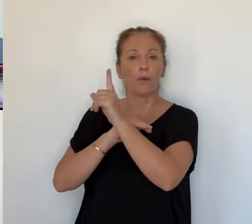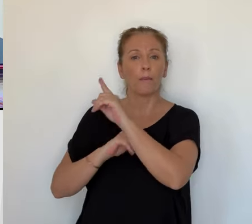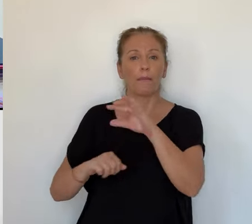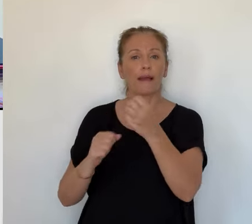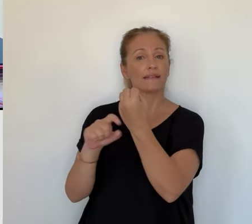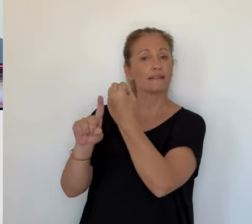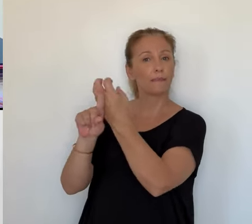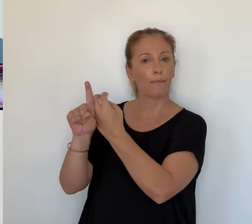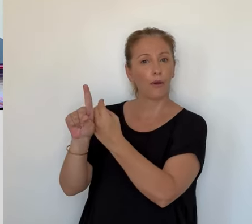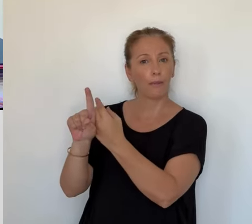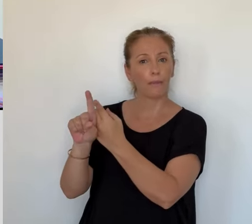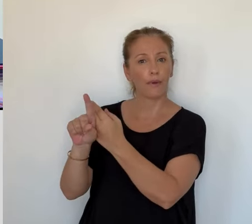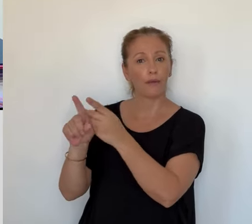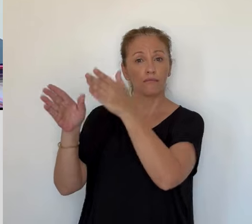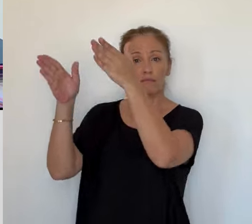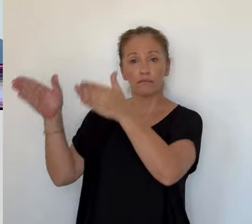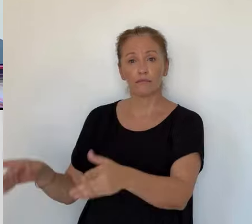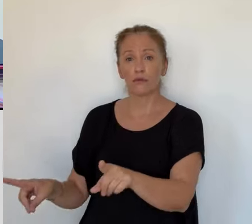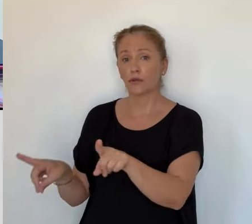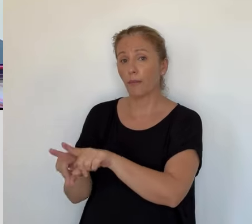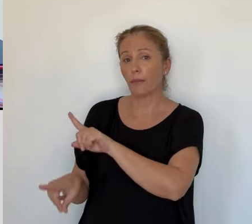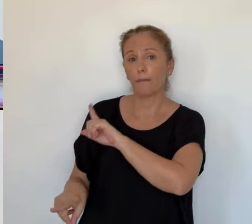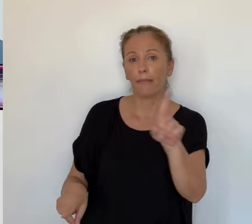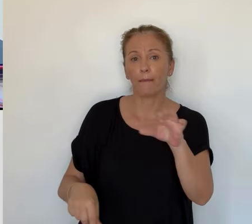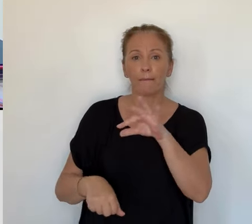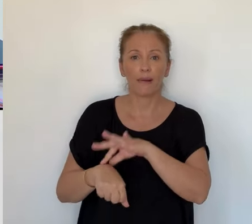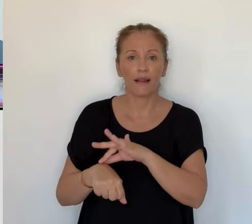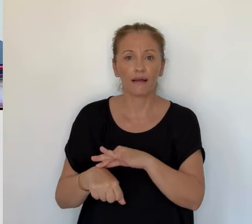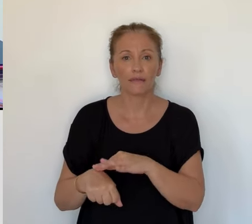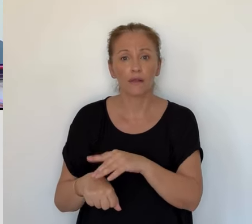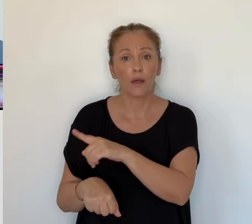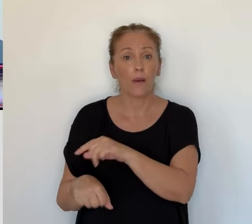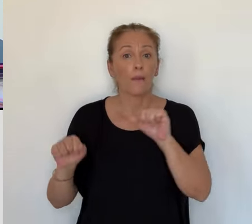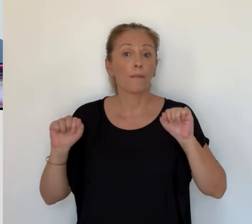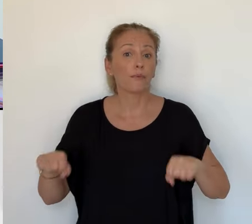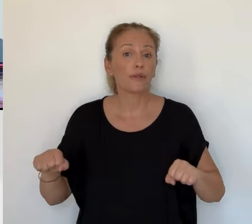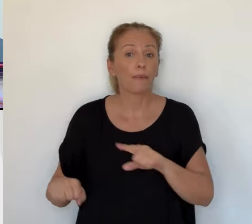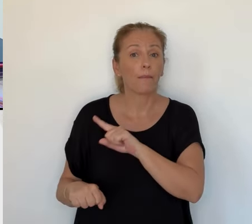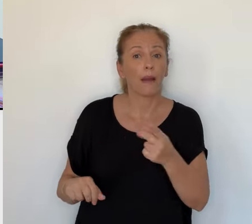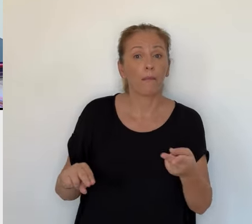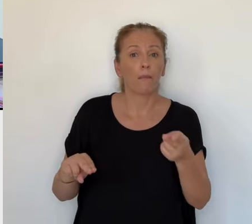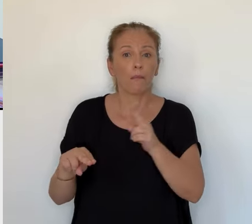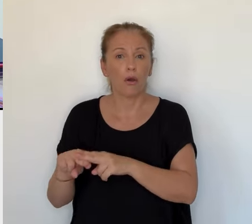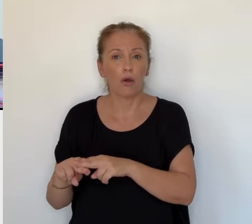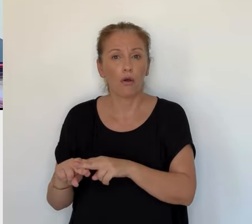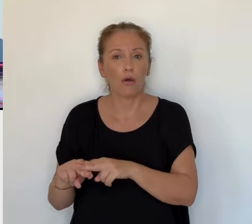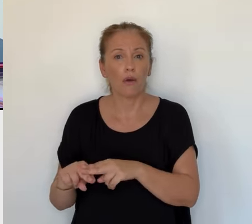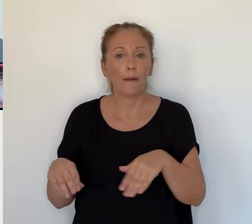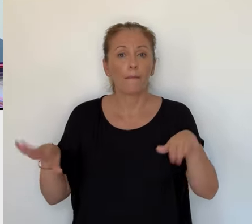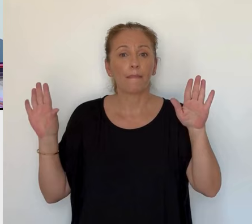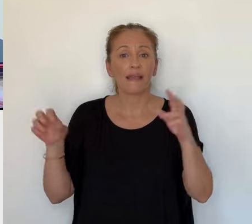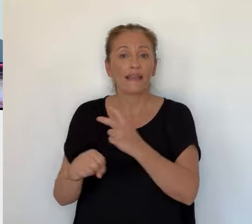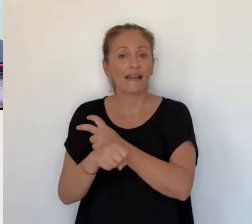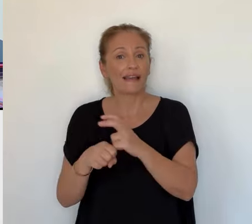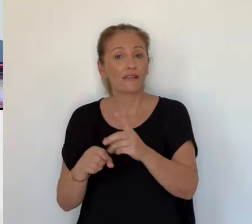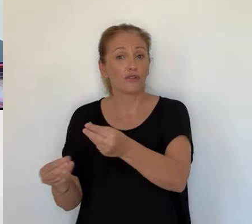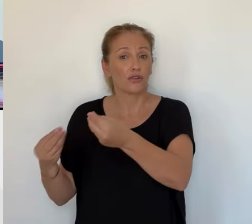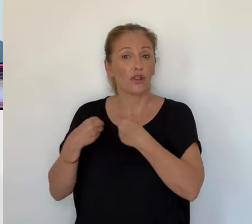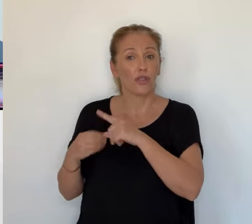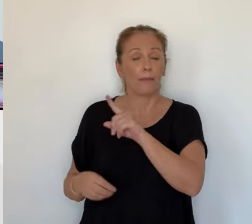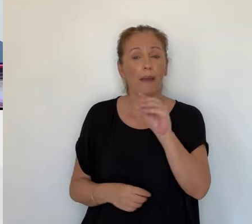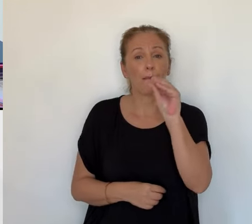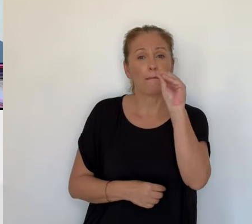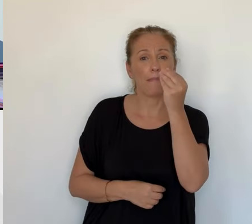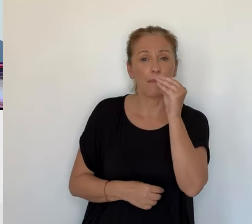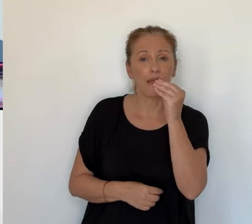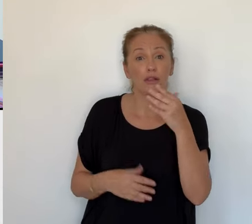'est pas reconnu comme malade. Il peut ne pas mourir. Et puis pourtant, il peut ne pas mettre bas, donc